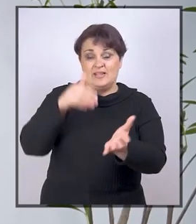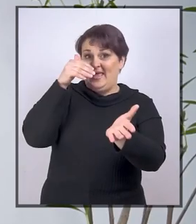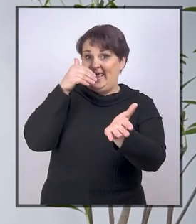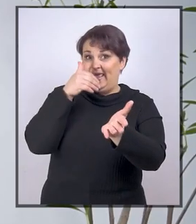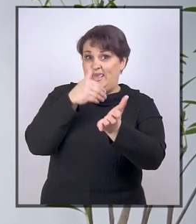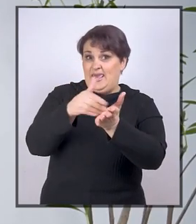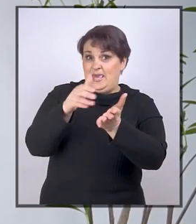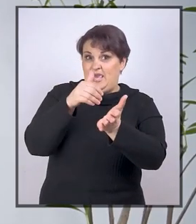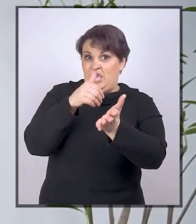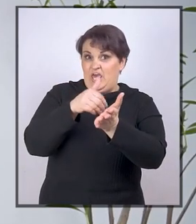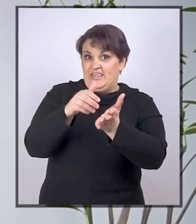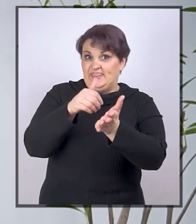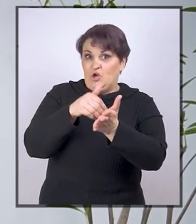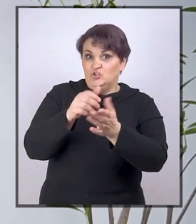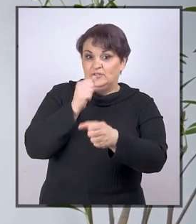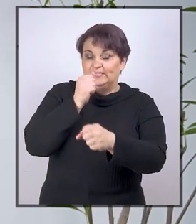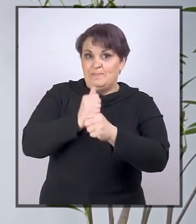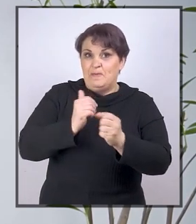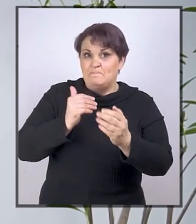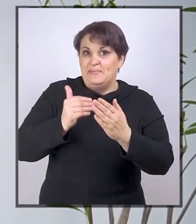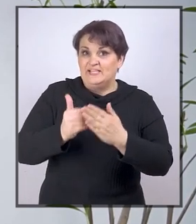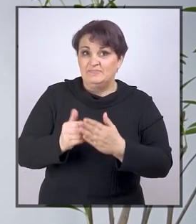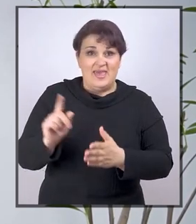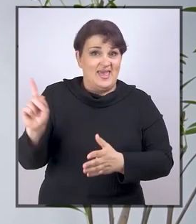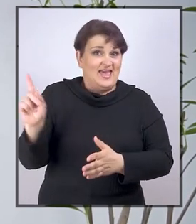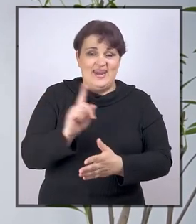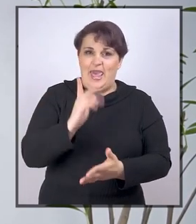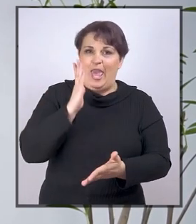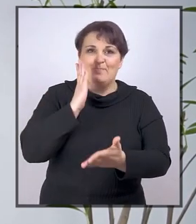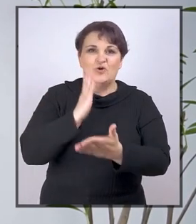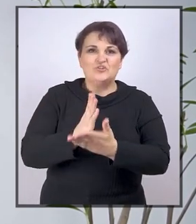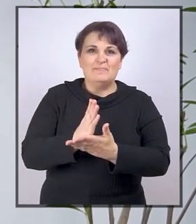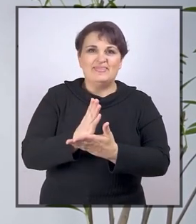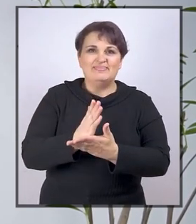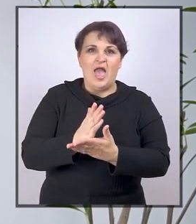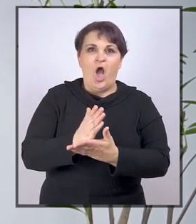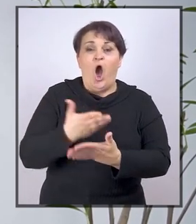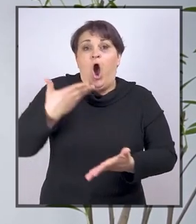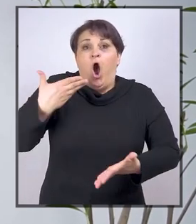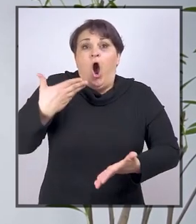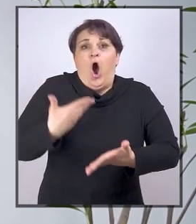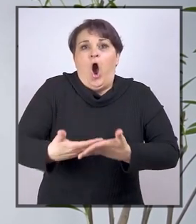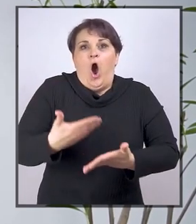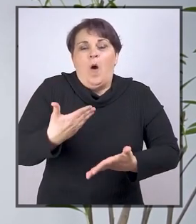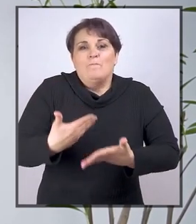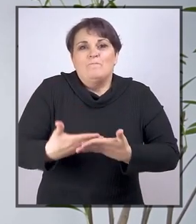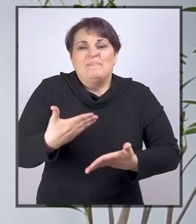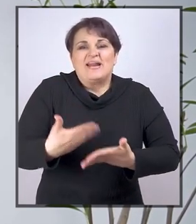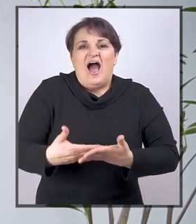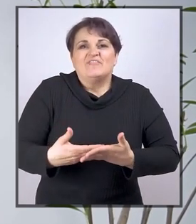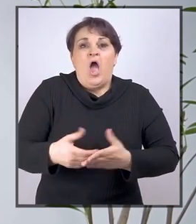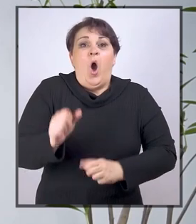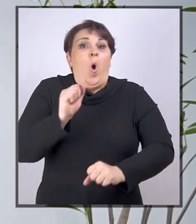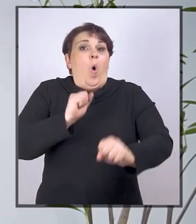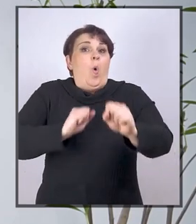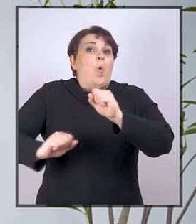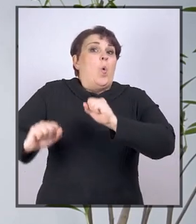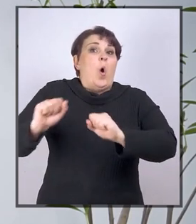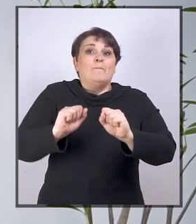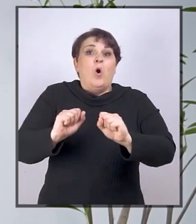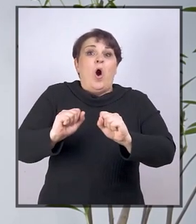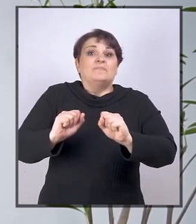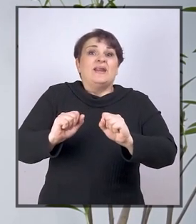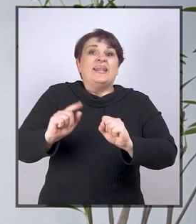Trošak postizanja pristupačnosti ne može biti razlog za opravdanje u